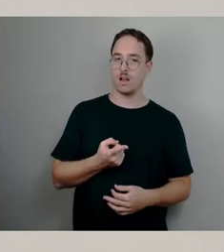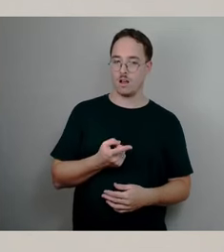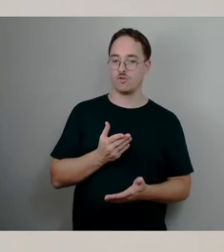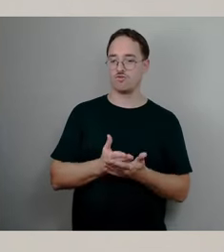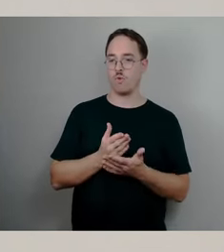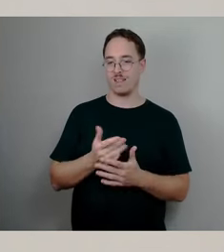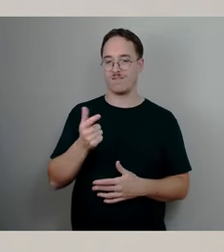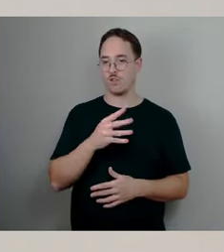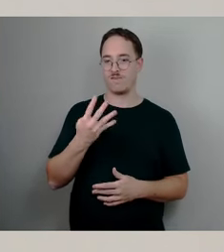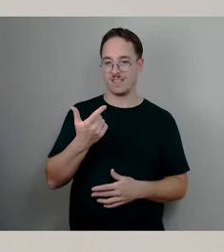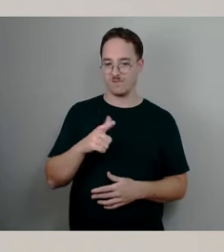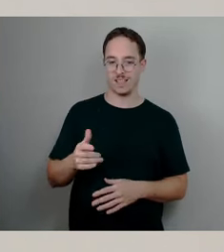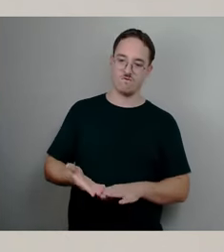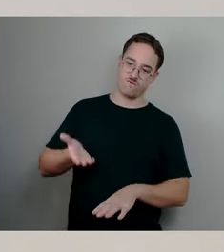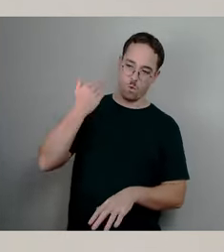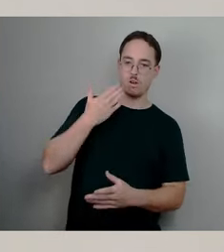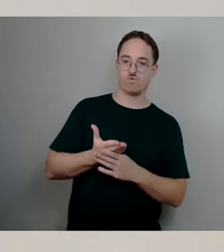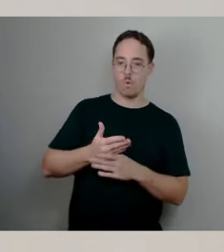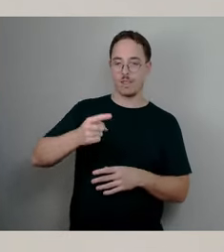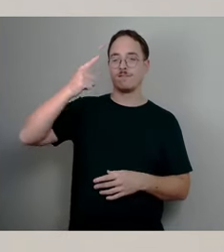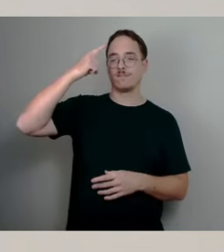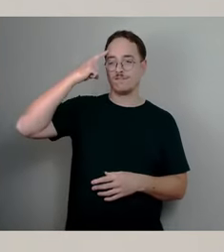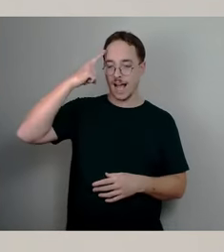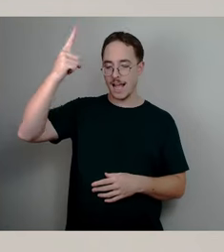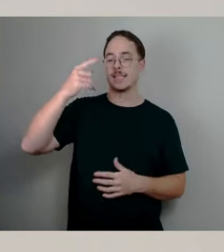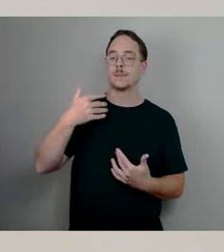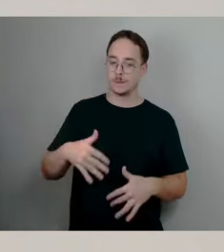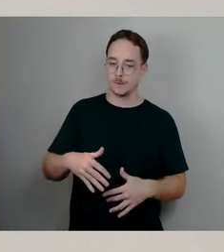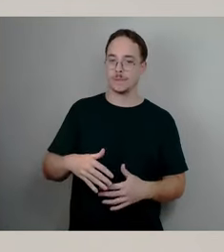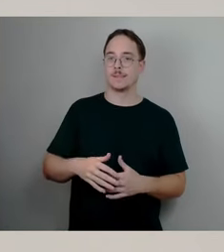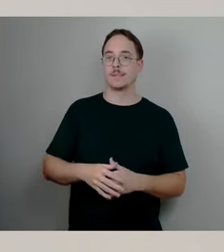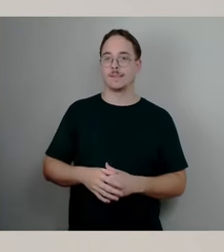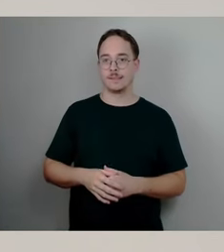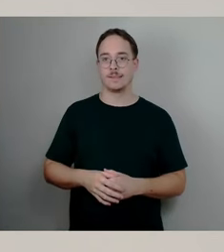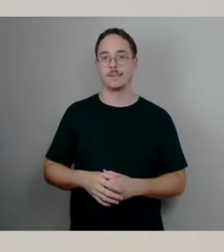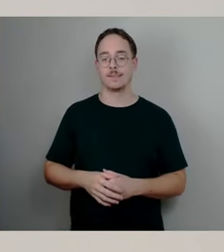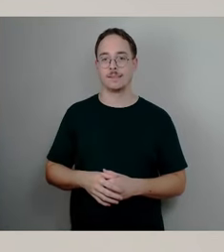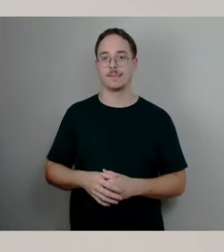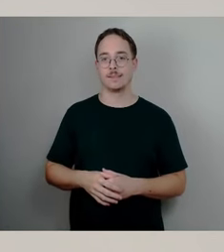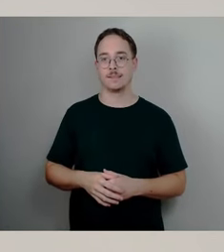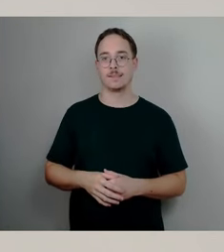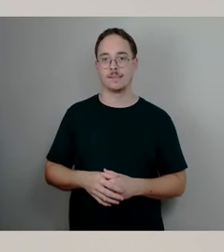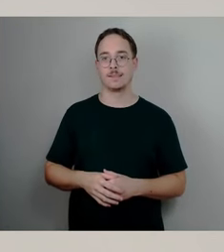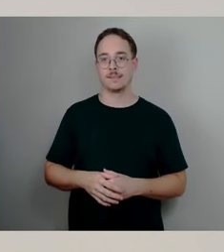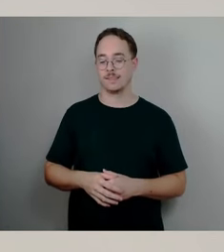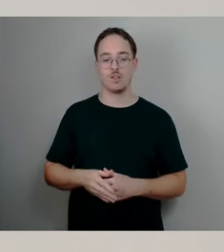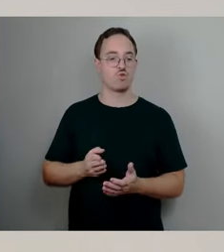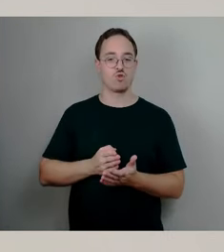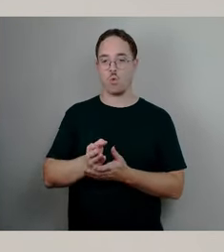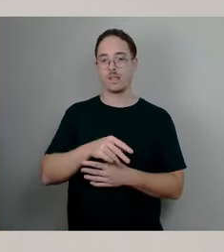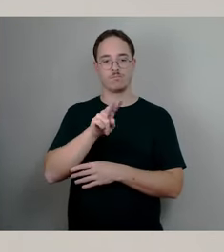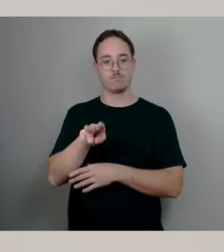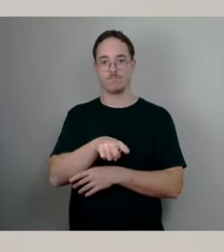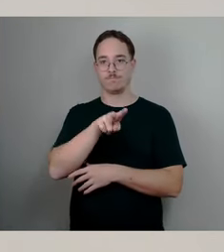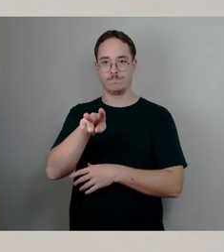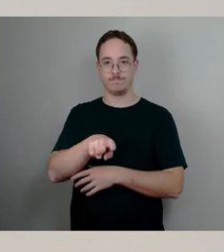bekannt. Das haben wir auch deutlich im Bauausschuss dargestellt. Es wurde laufend überwacht und bereits im Jahr 2000